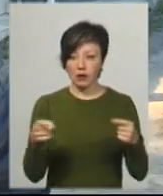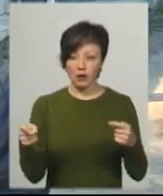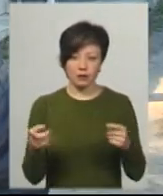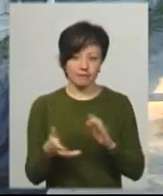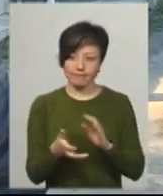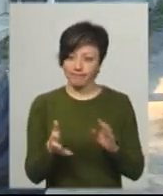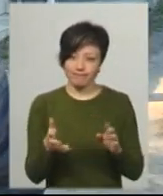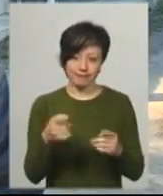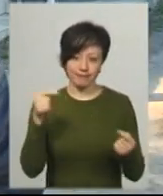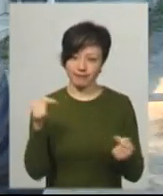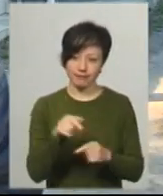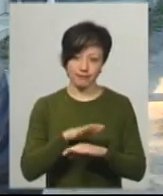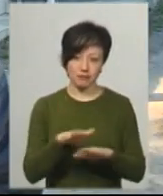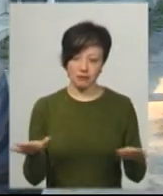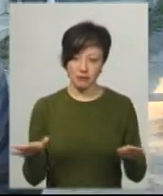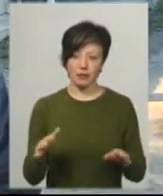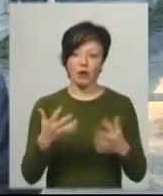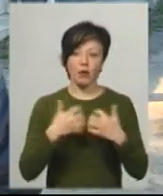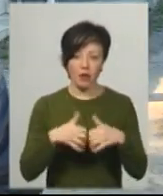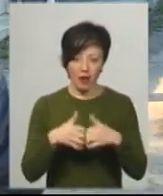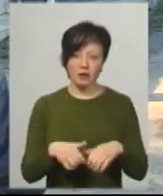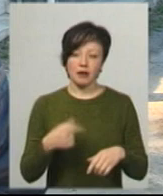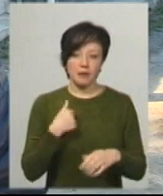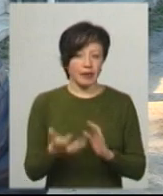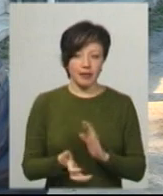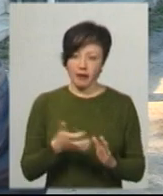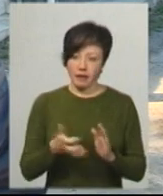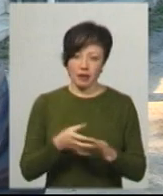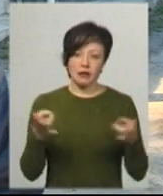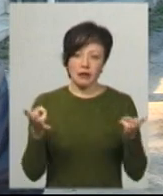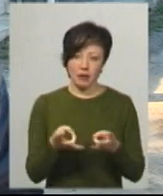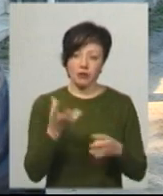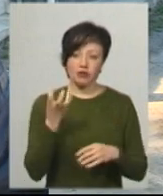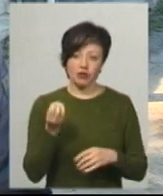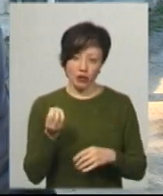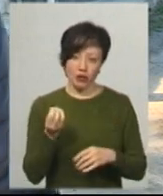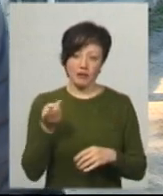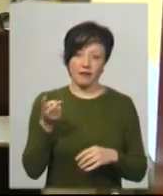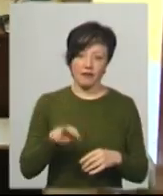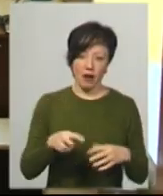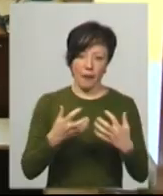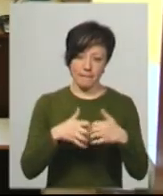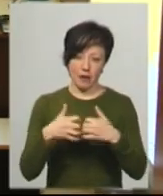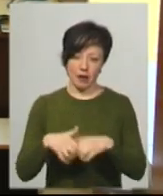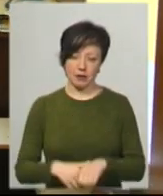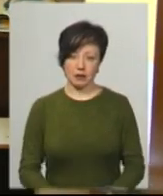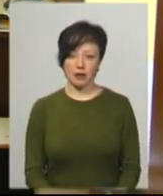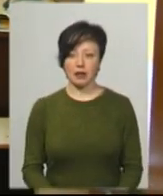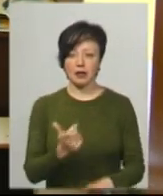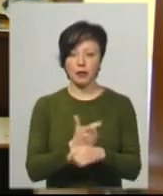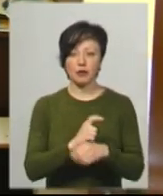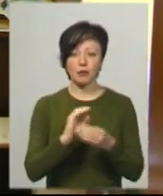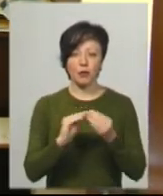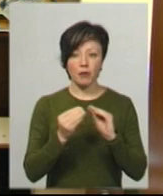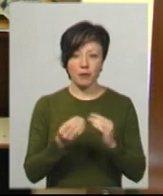водяться. Тому обладнання, звісно, нам не вистачає. Нам треба хоча б ще два апарати. Найбільша проблема